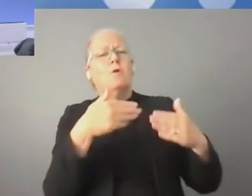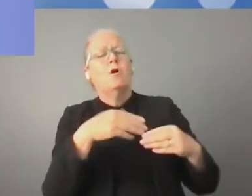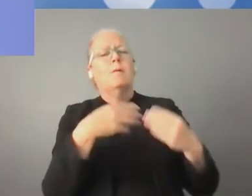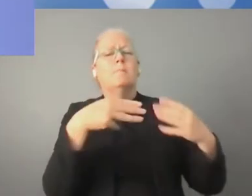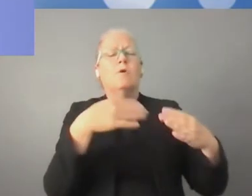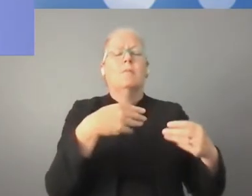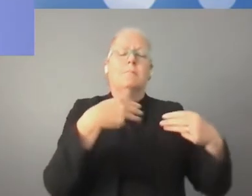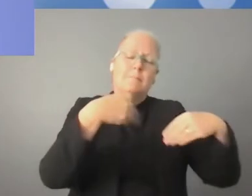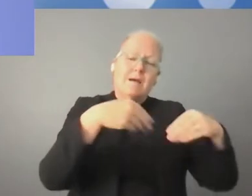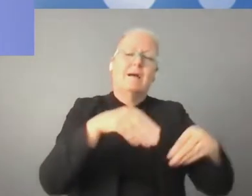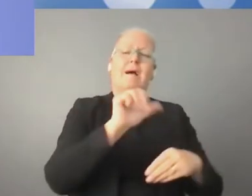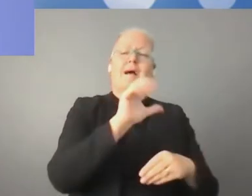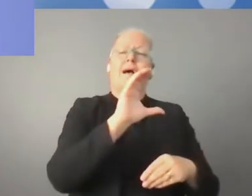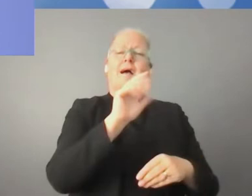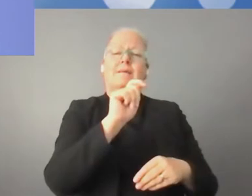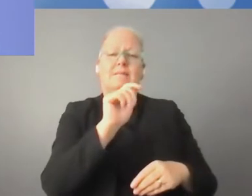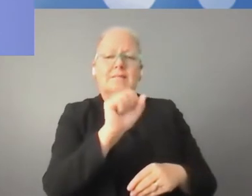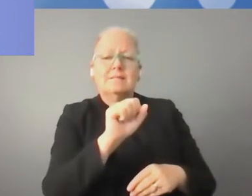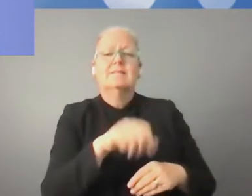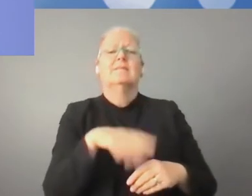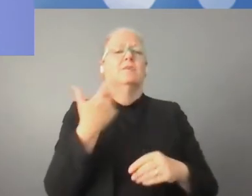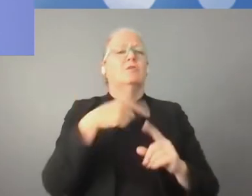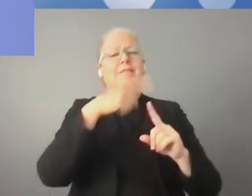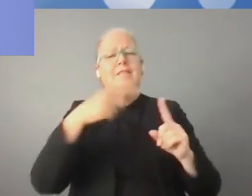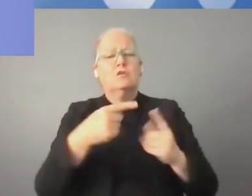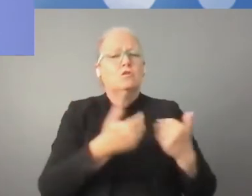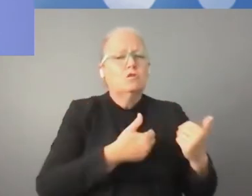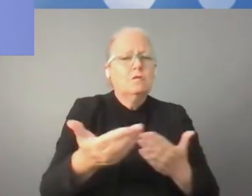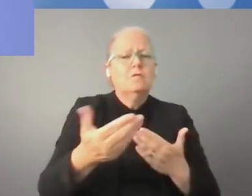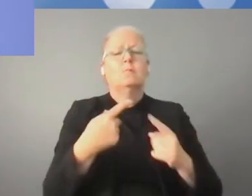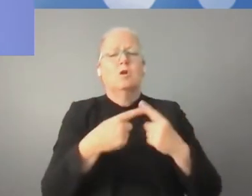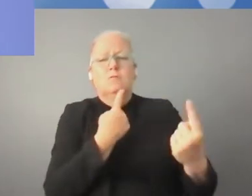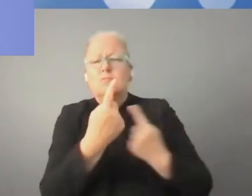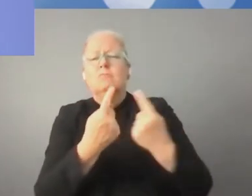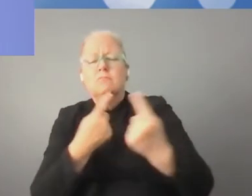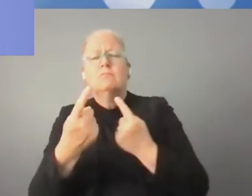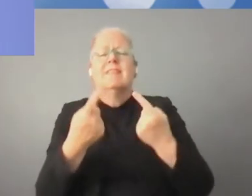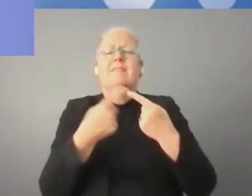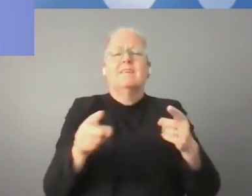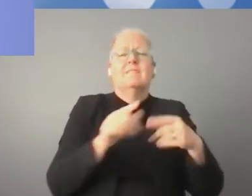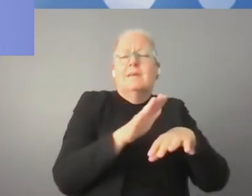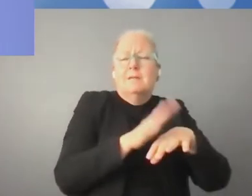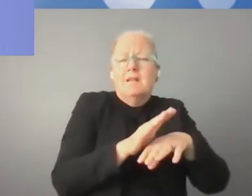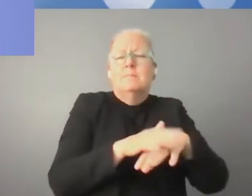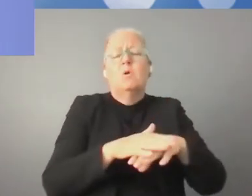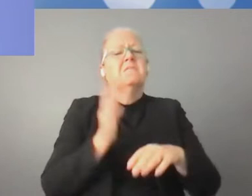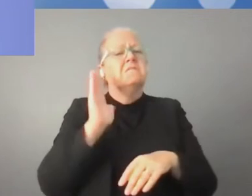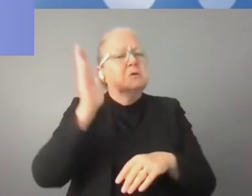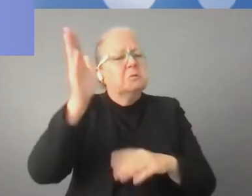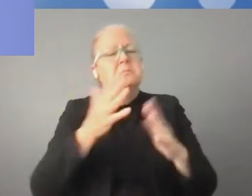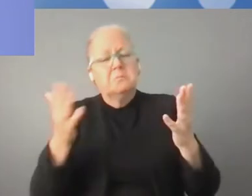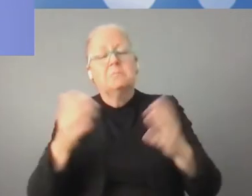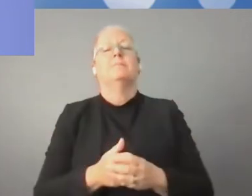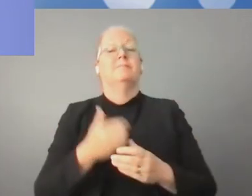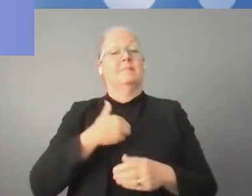rozporządzenie dotyczące usług cyfrowych, jak również sztucznej inteligencji. Mówimy o swobodzie prowadzenia działalności